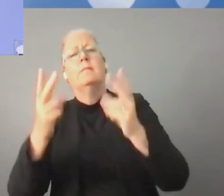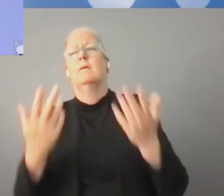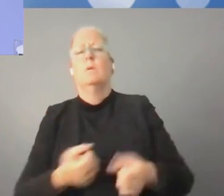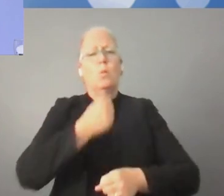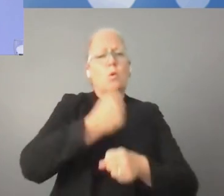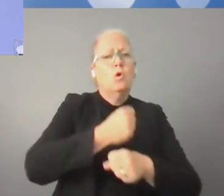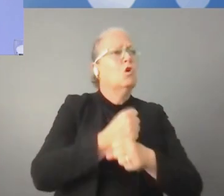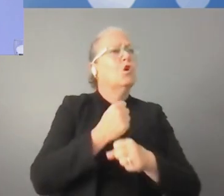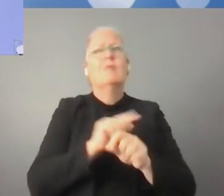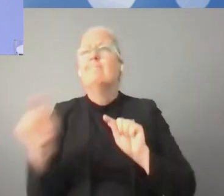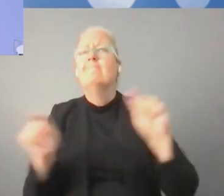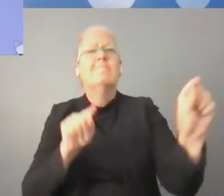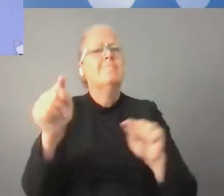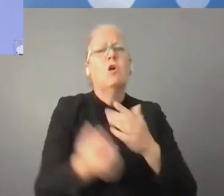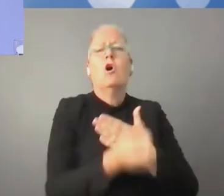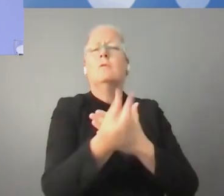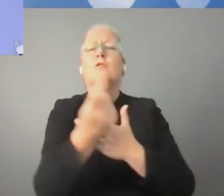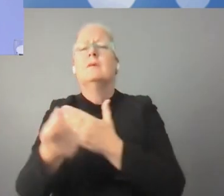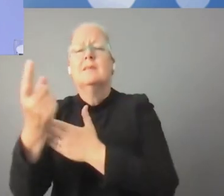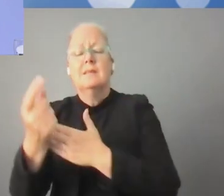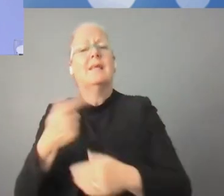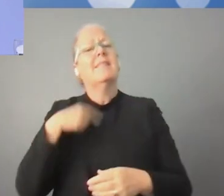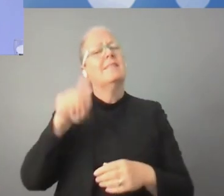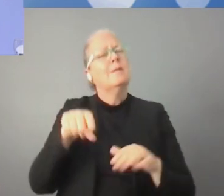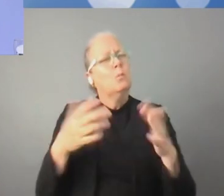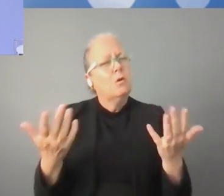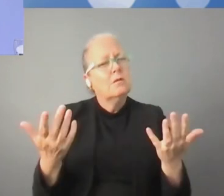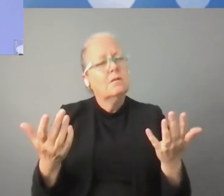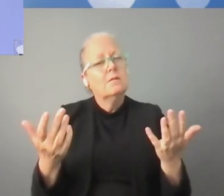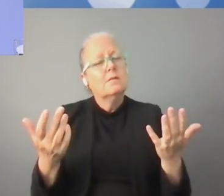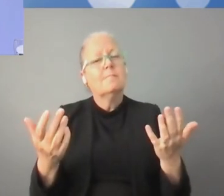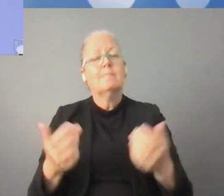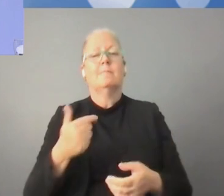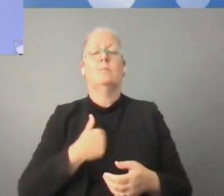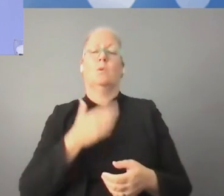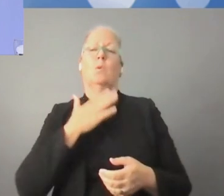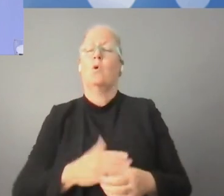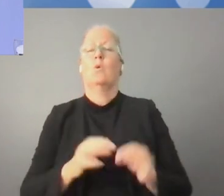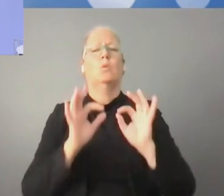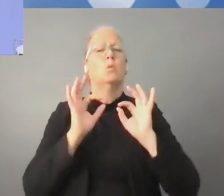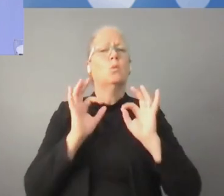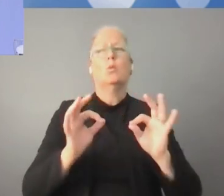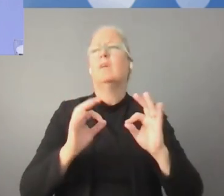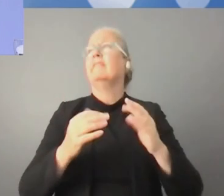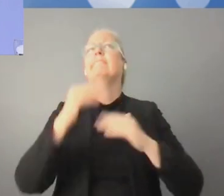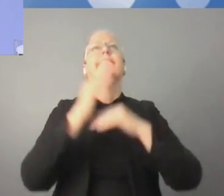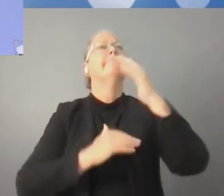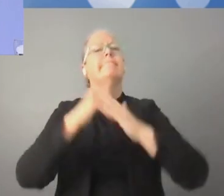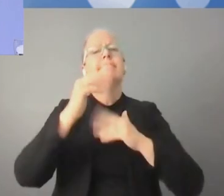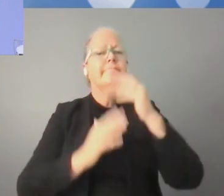ولذلك سواء أونلاين أو أوفلاين فإن الجميع يبحثون عن